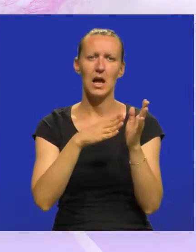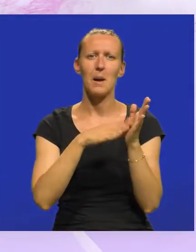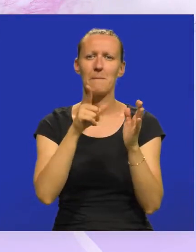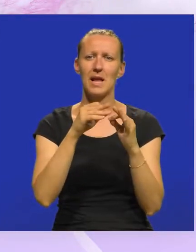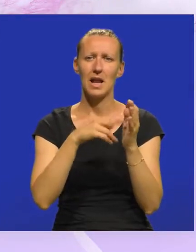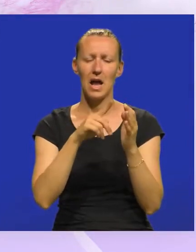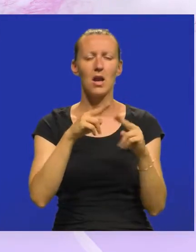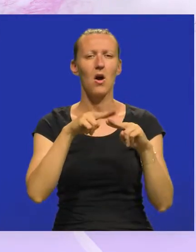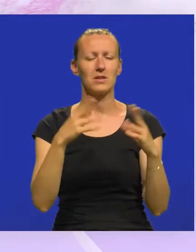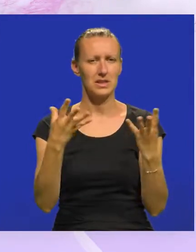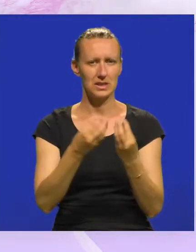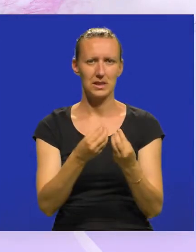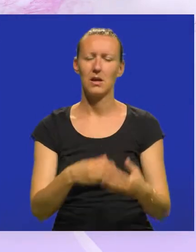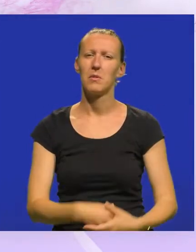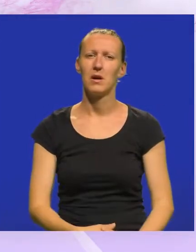Ostanite s nama!